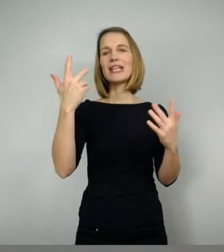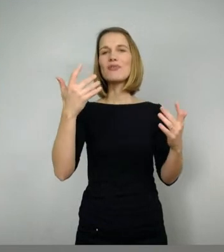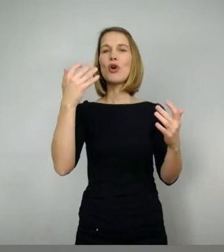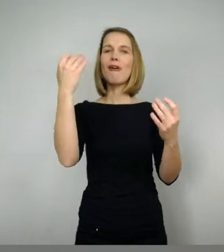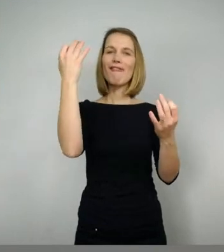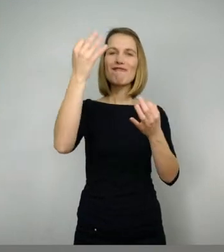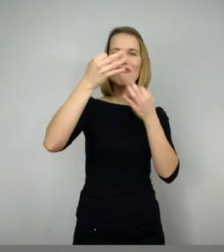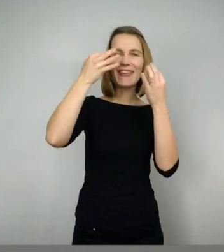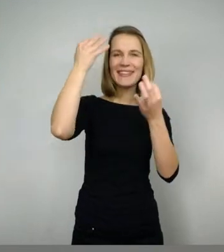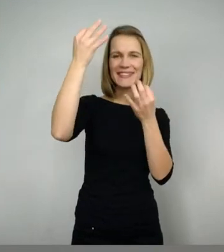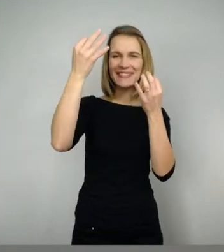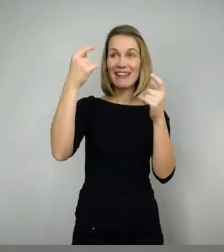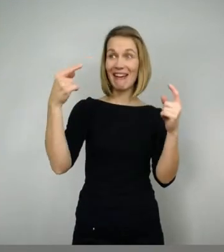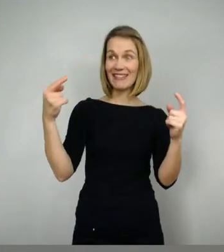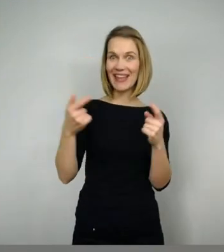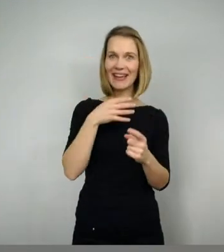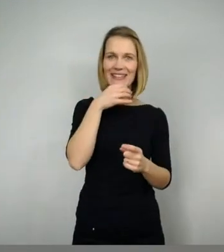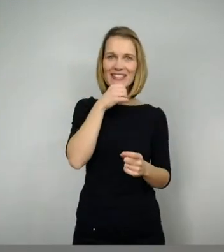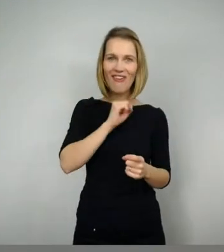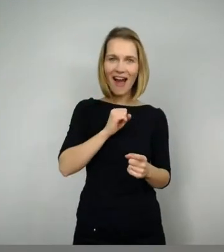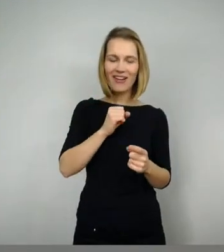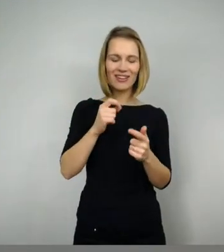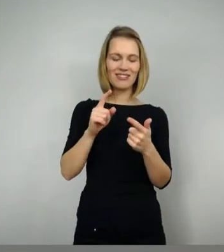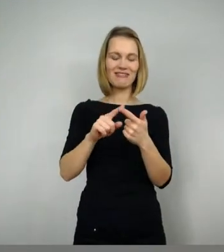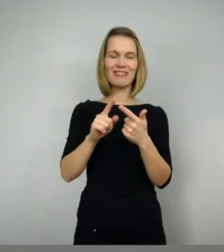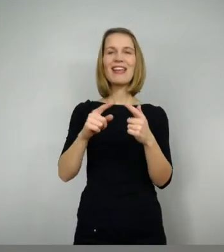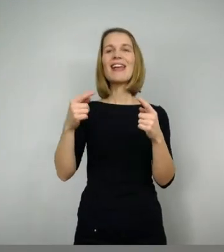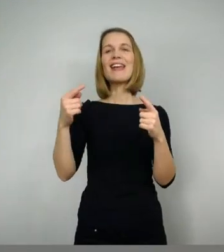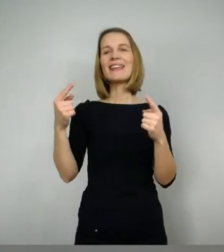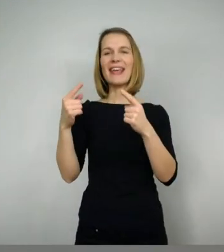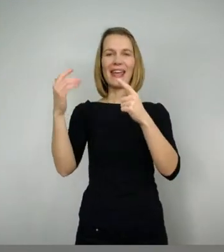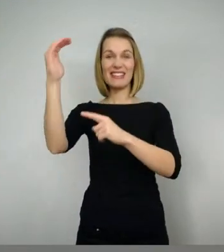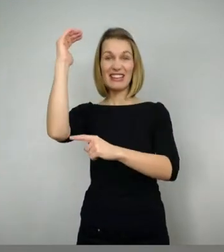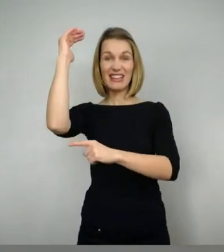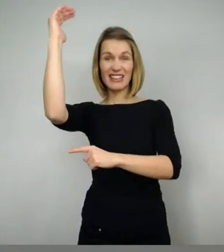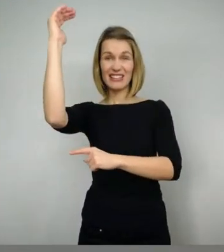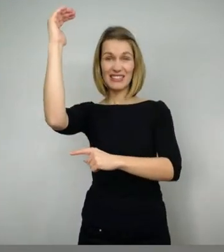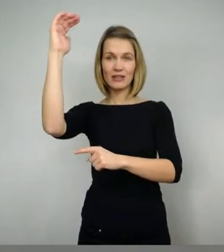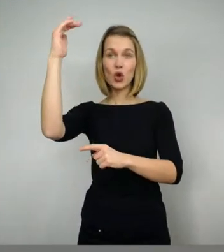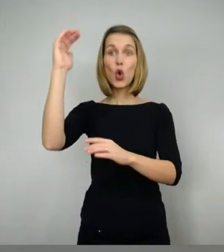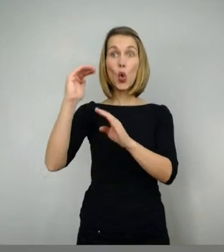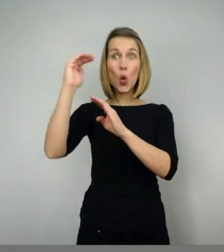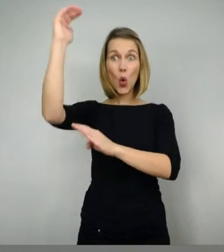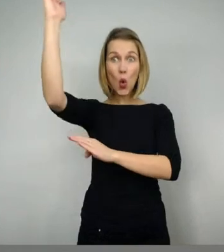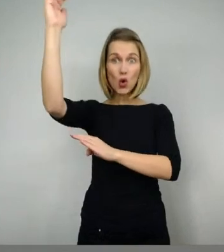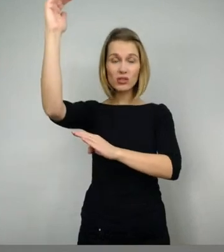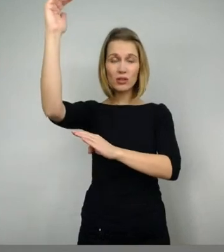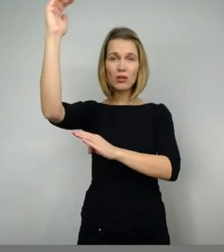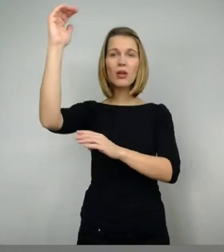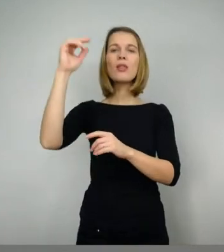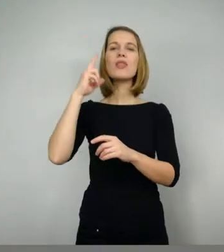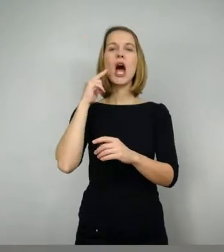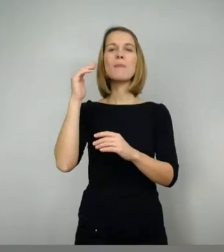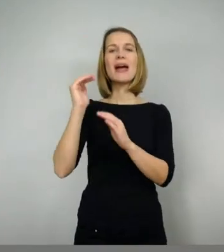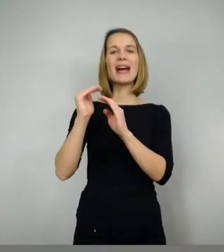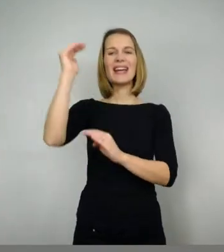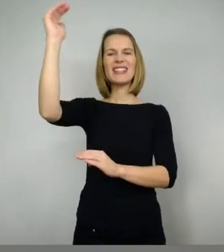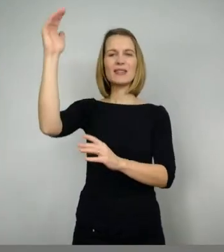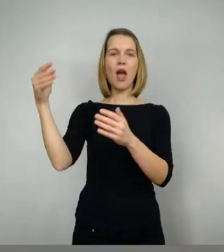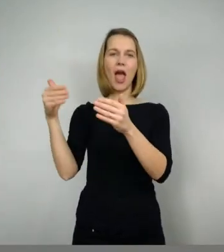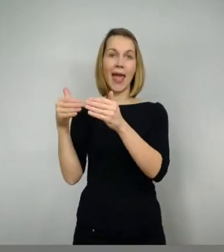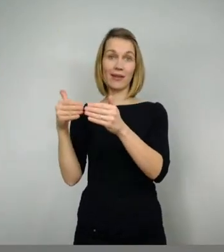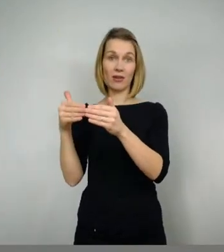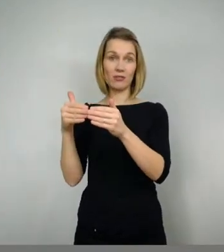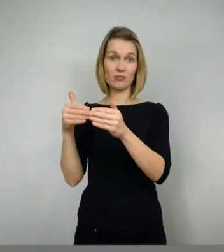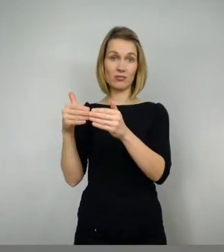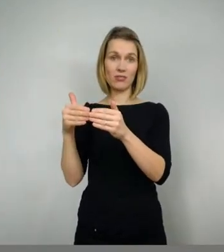und Riesen. Hier seht ihr einmal den Riesen Ecke, ja, der Große auf dem Bild natürlich, Dietrich ist der Kleine. Und Ecke möchte